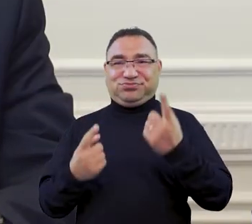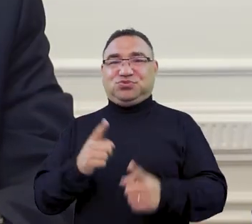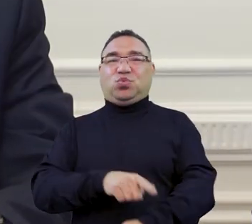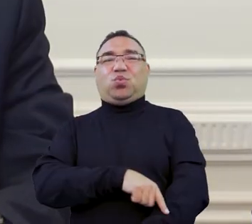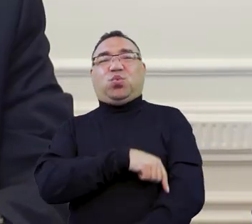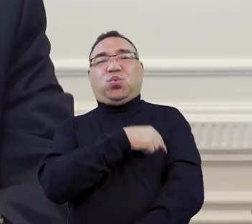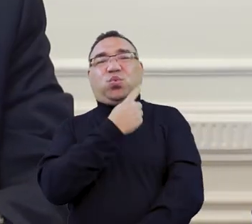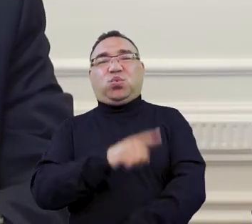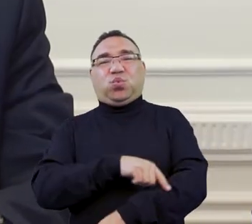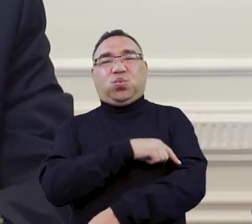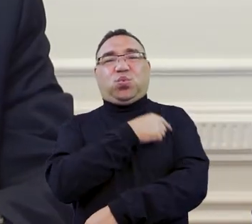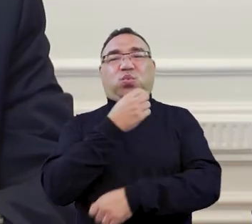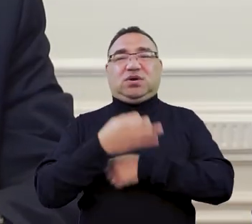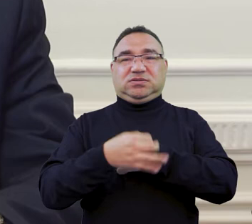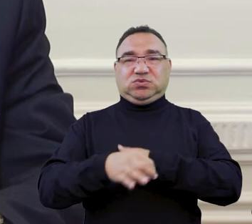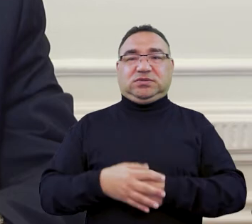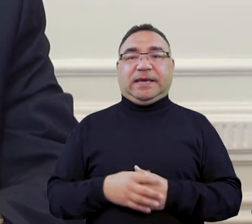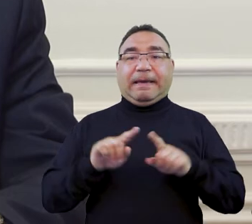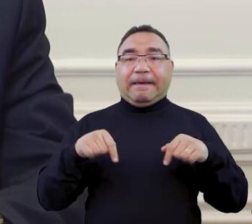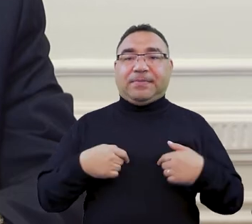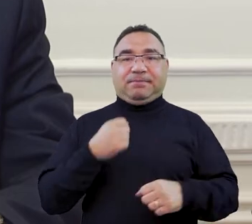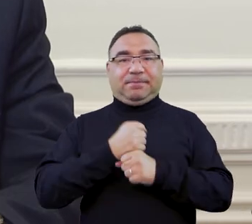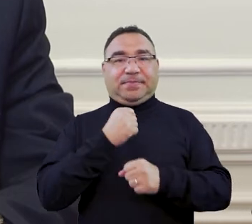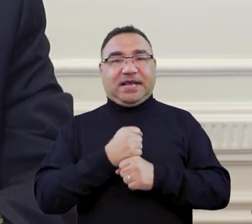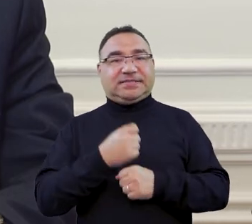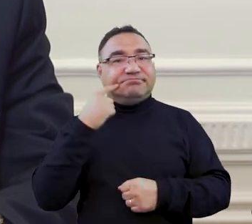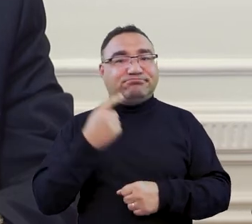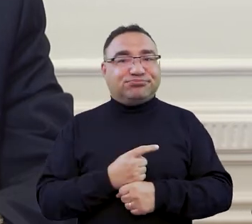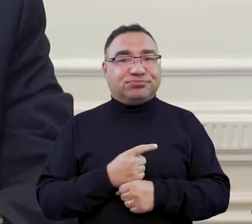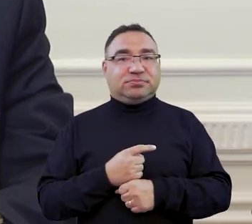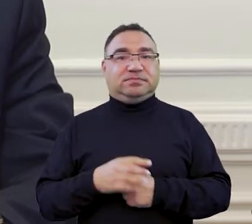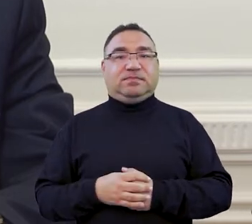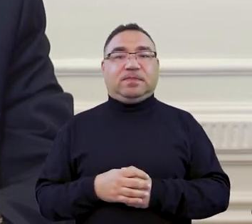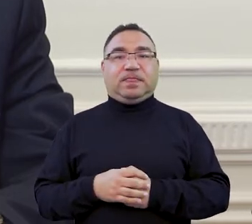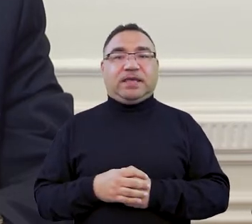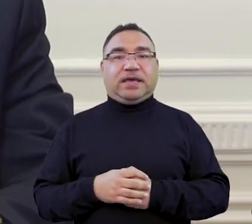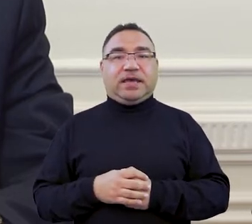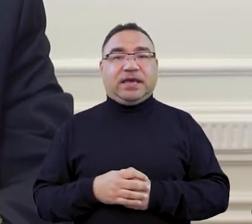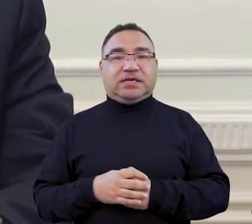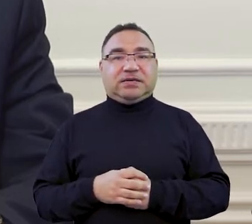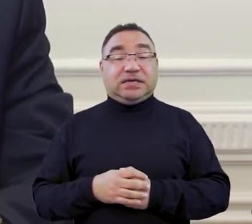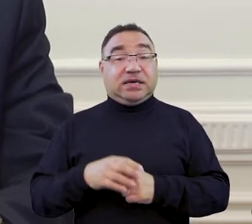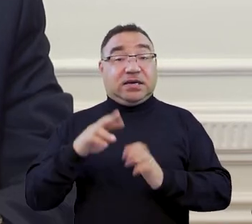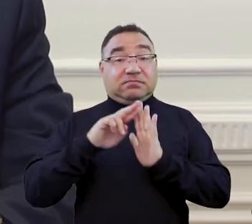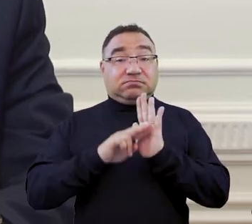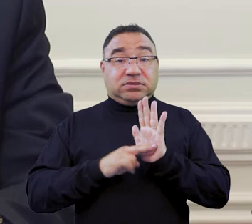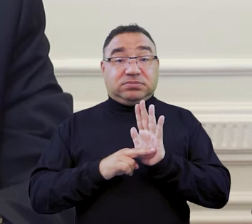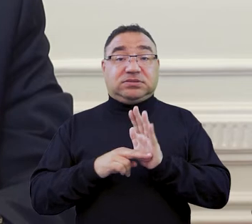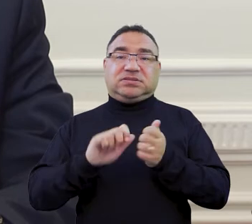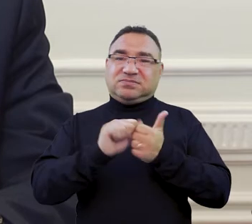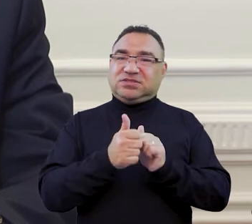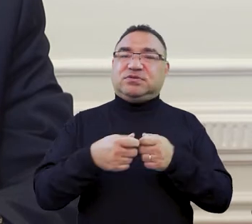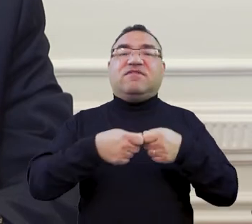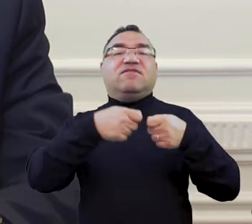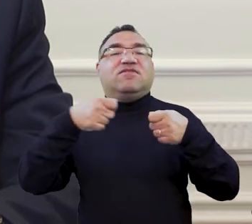pojawiają. Ale podjęliśmy takie prace, żeby przepisy zmienić i wydłużyć